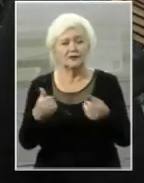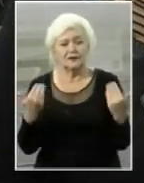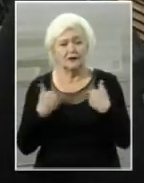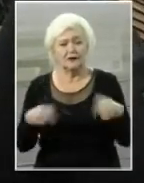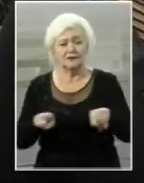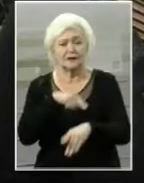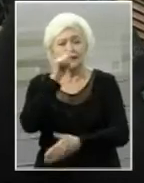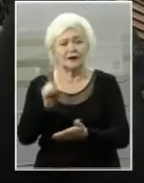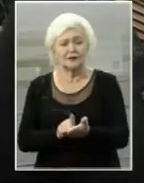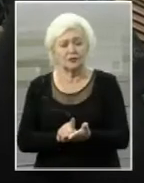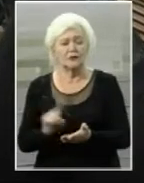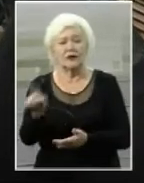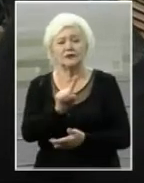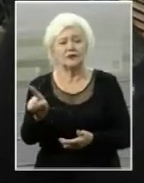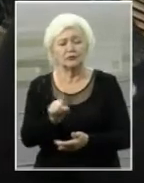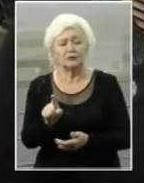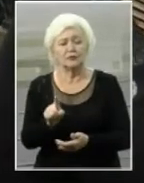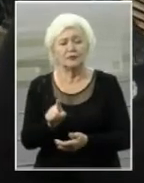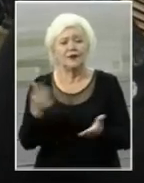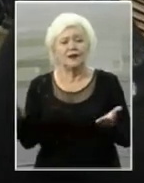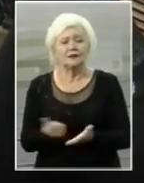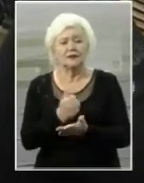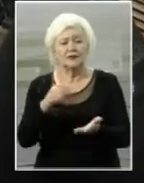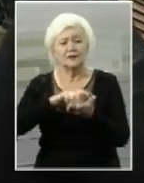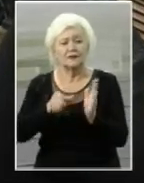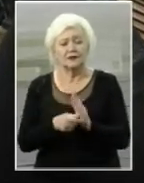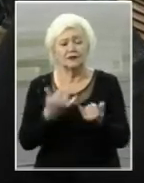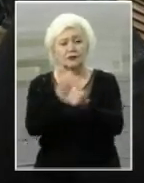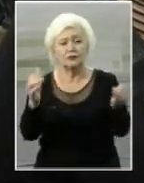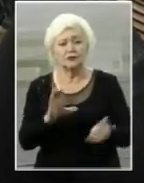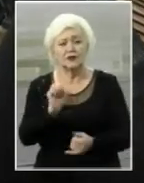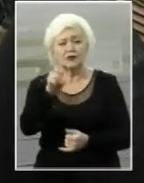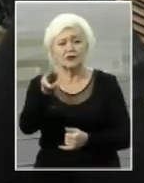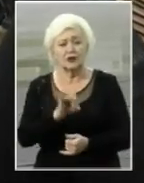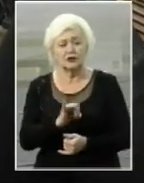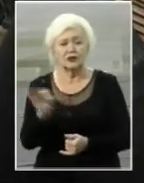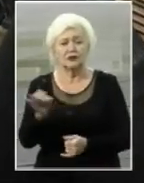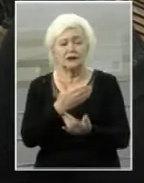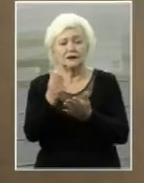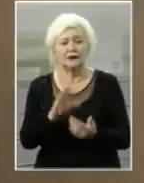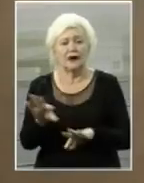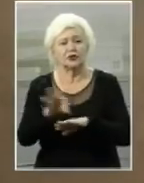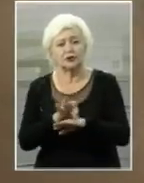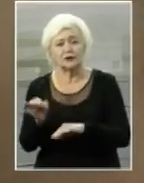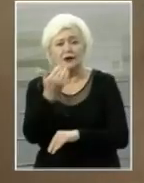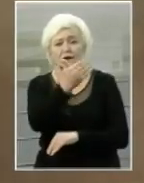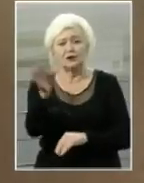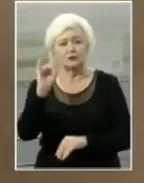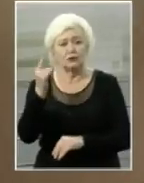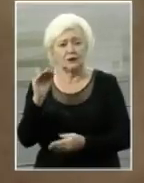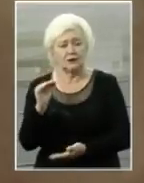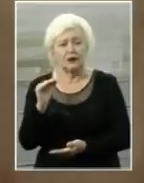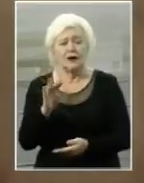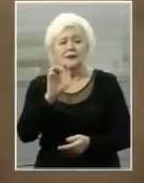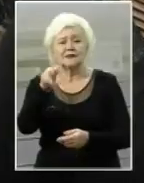себе таке зобов'язання, щоб знайти житло для Сашка і для Сніжани, і для їхньої дитинки. Для